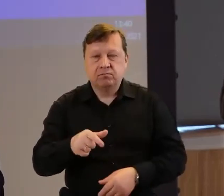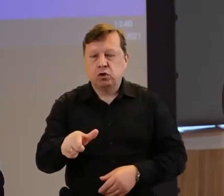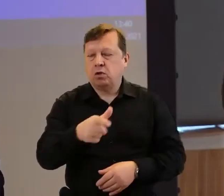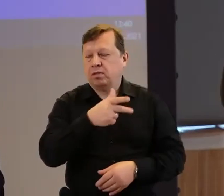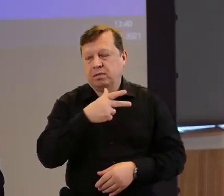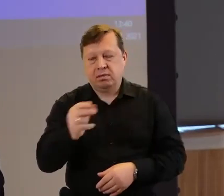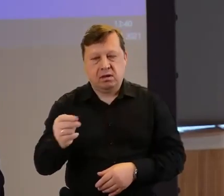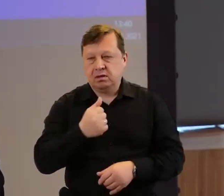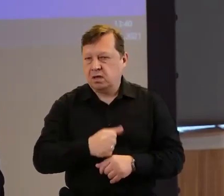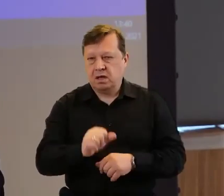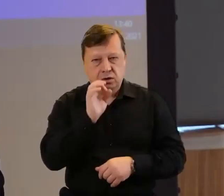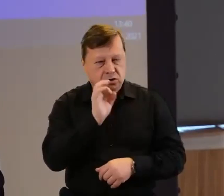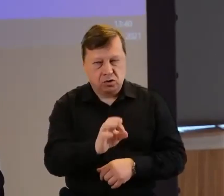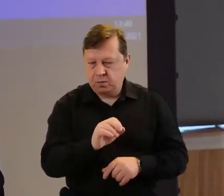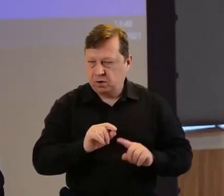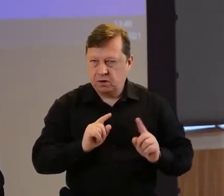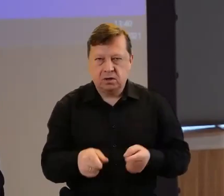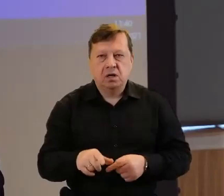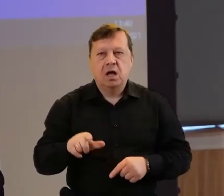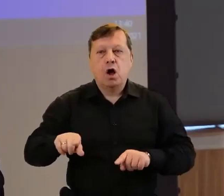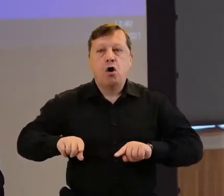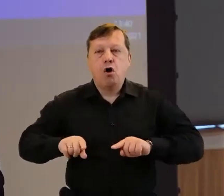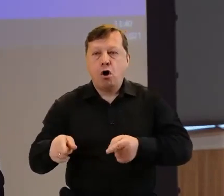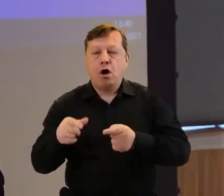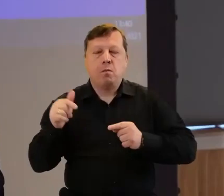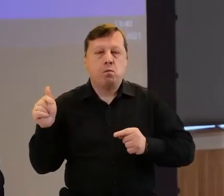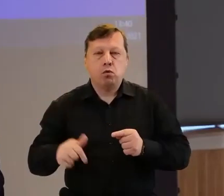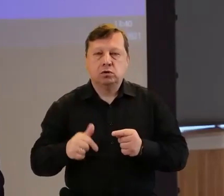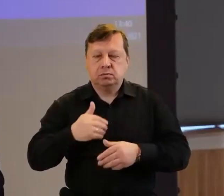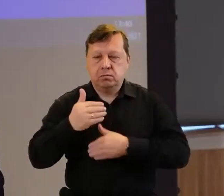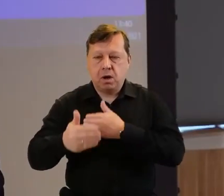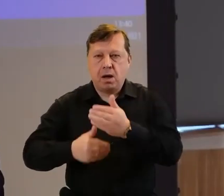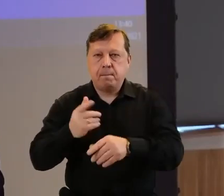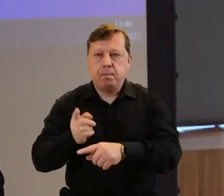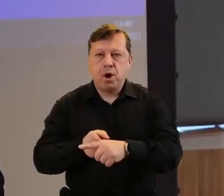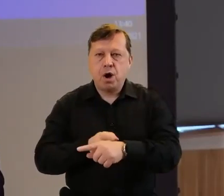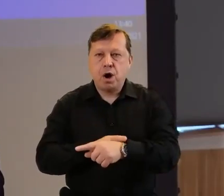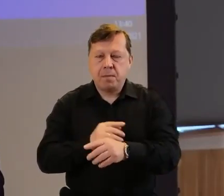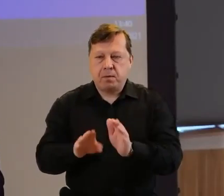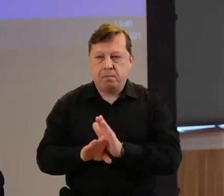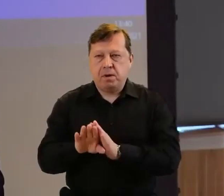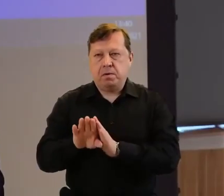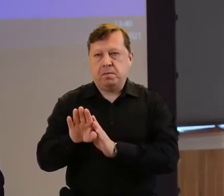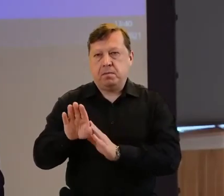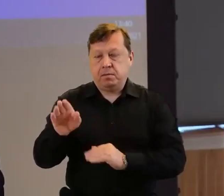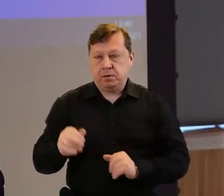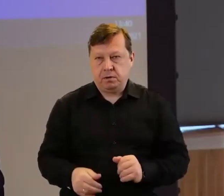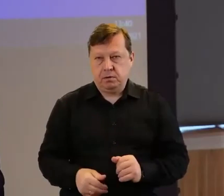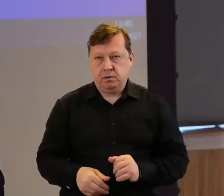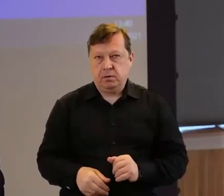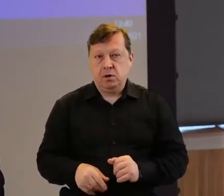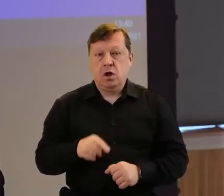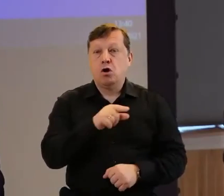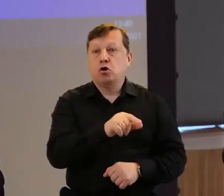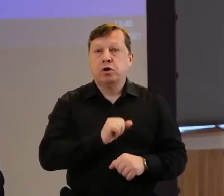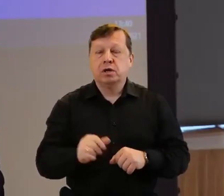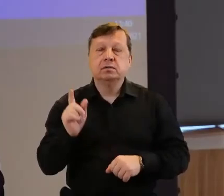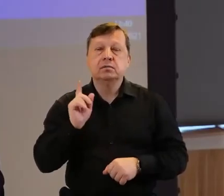powoli, budować się powoli, bo tylko w ten sposób rzeczywiście staje się nie pseudo